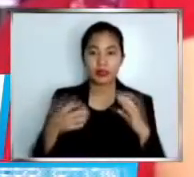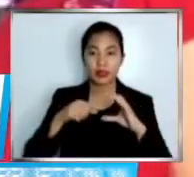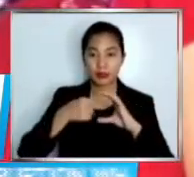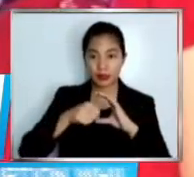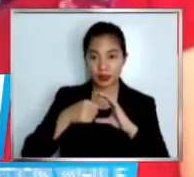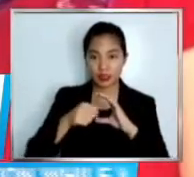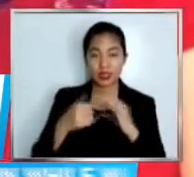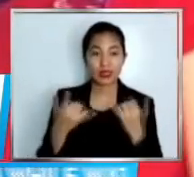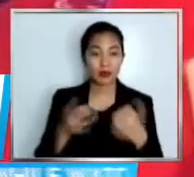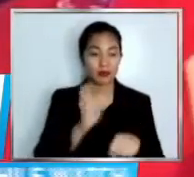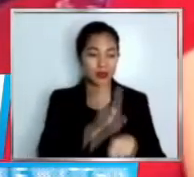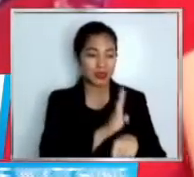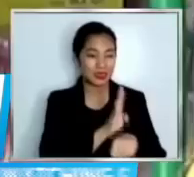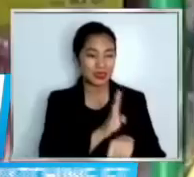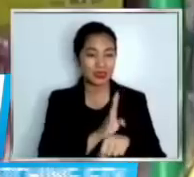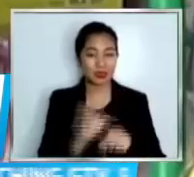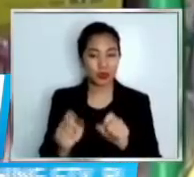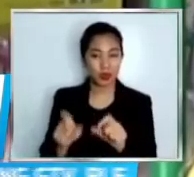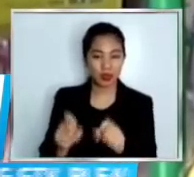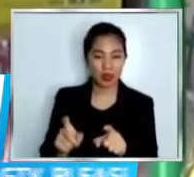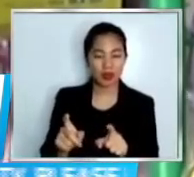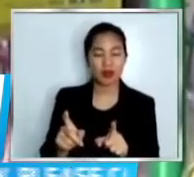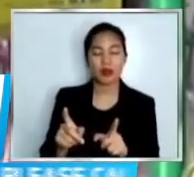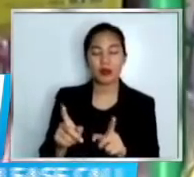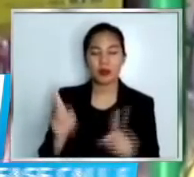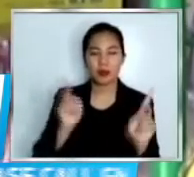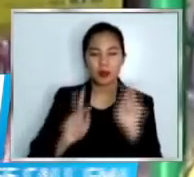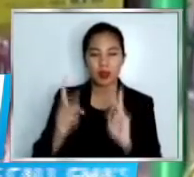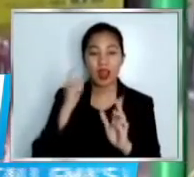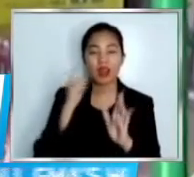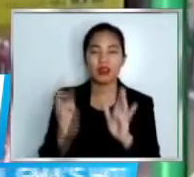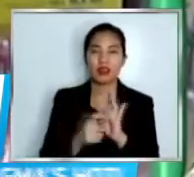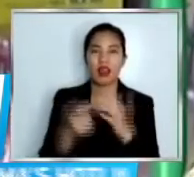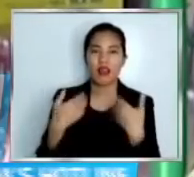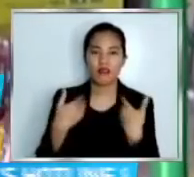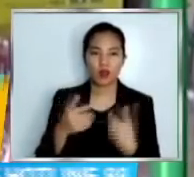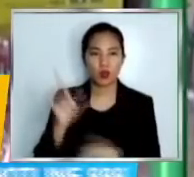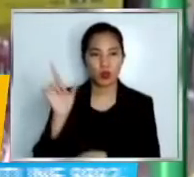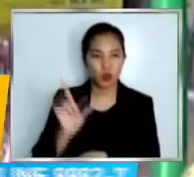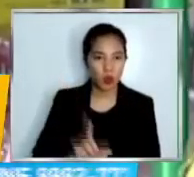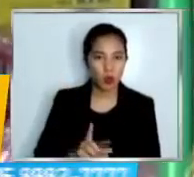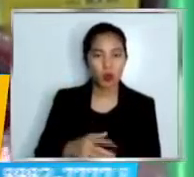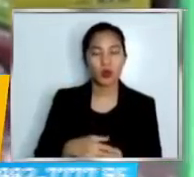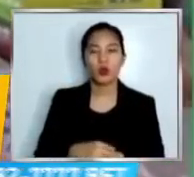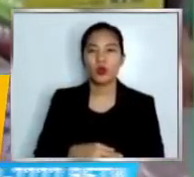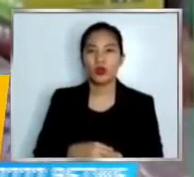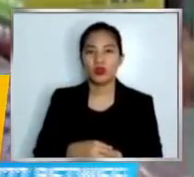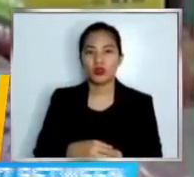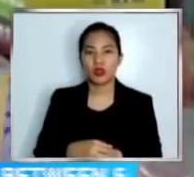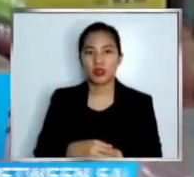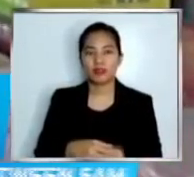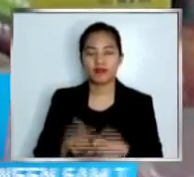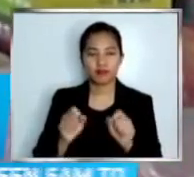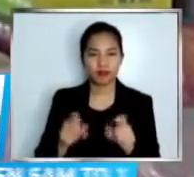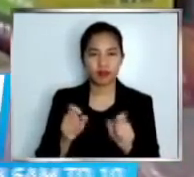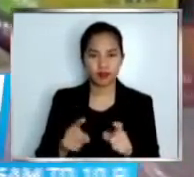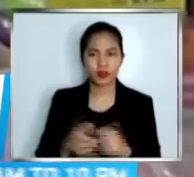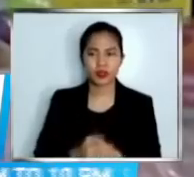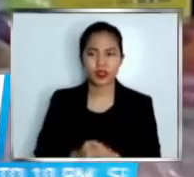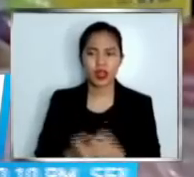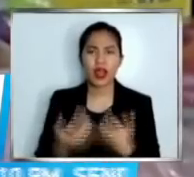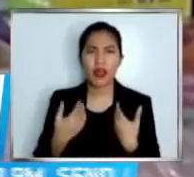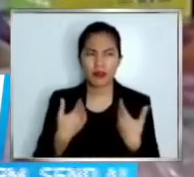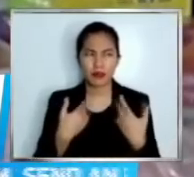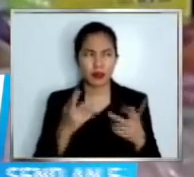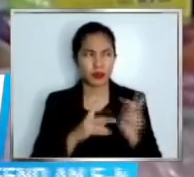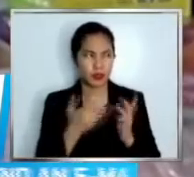nagtitinda ang pagkalugi. May bumibili pa naman sana maubos pa. Paano mo? naman ba kayo? Ano may gibuhan? Sa